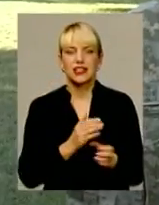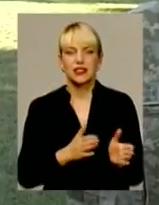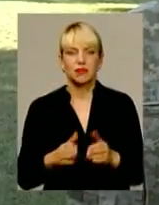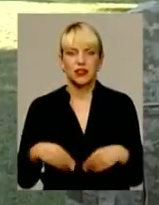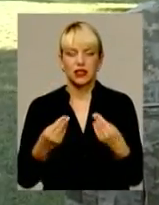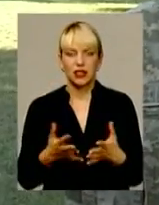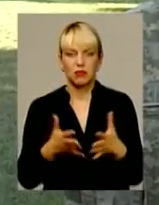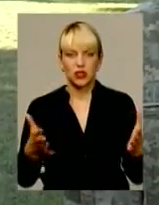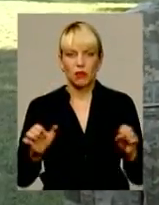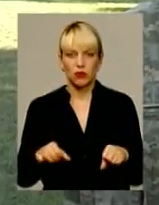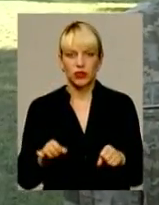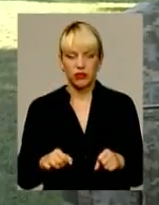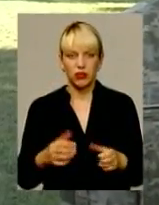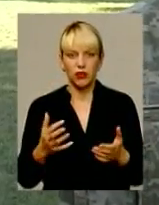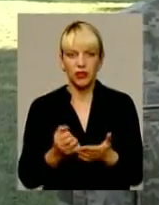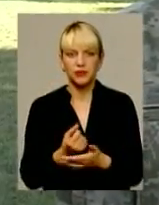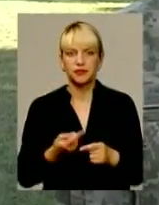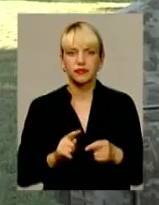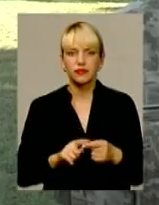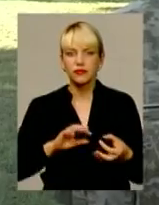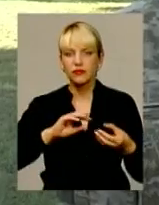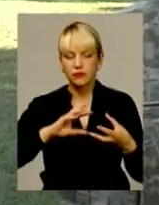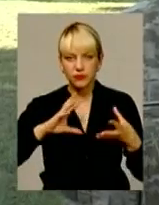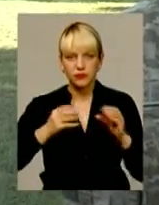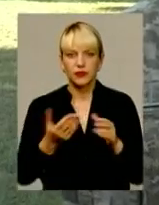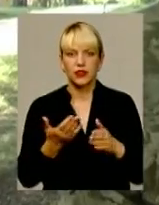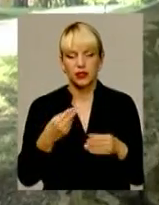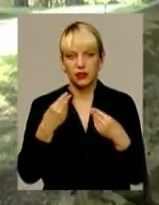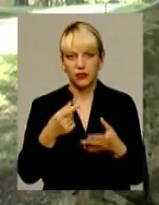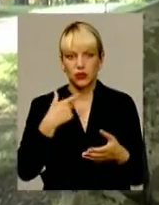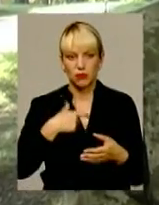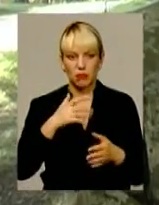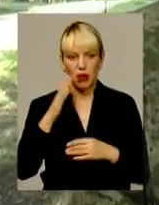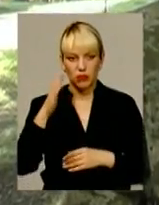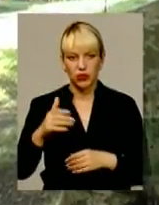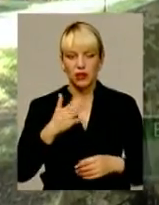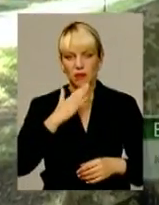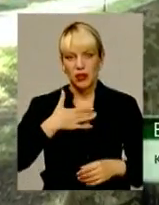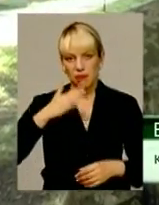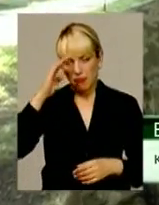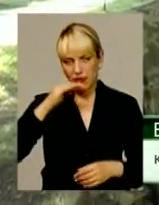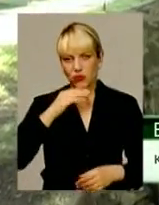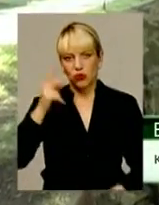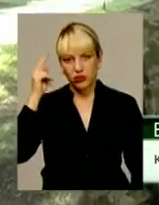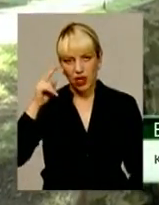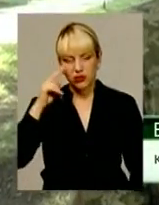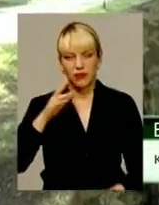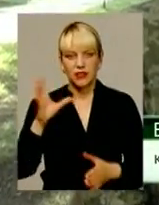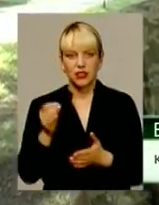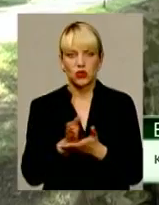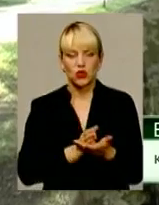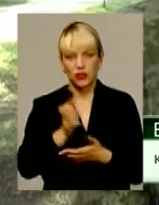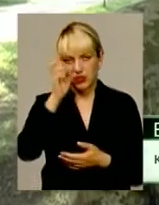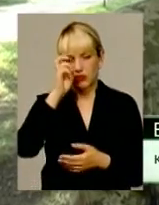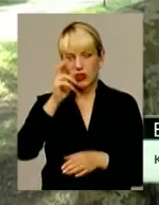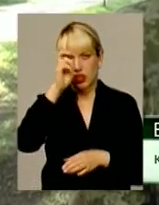більше можливості досягнути тих результатів, які ти поставив собі на майбутнє. Мій батько, мій дядя, вони всі служили в державі у